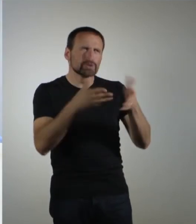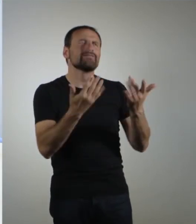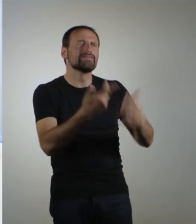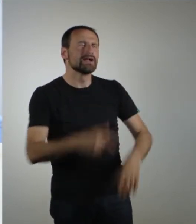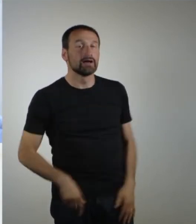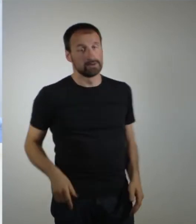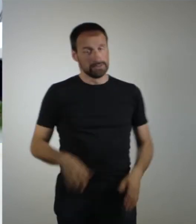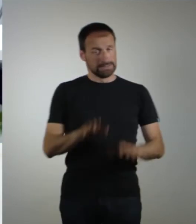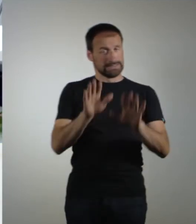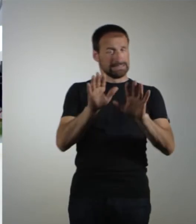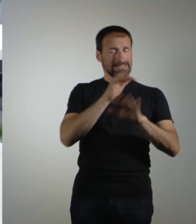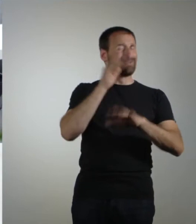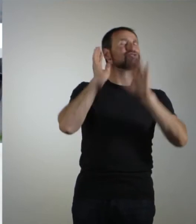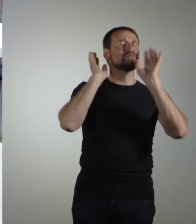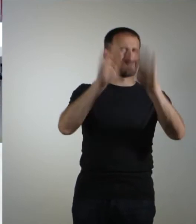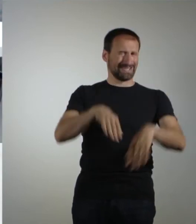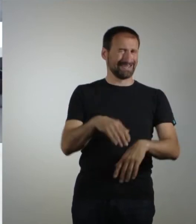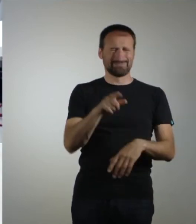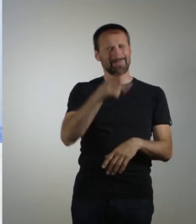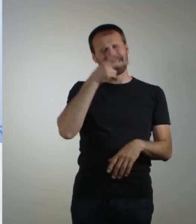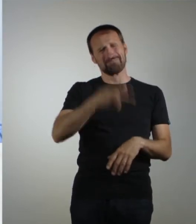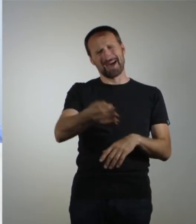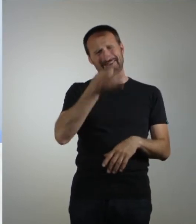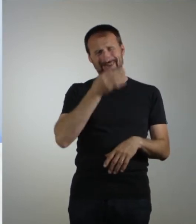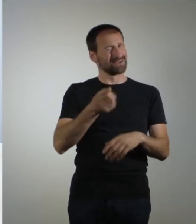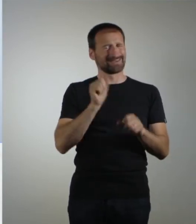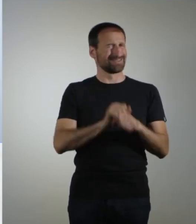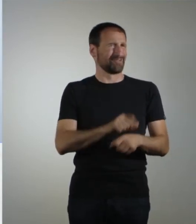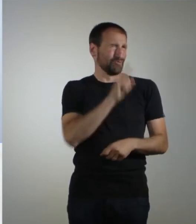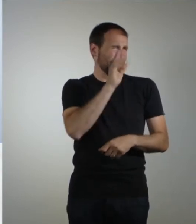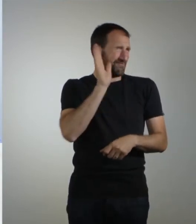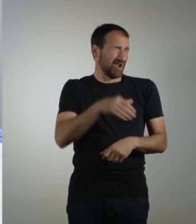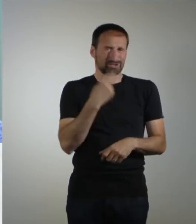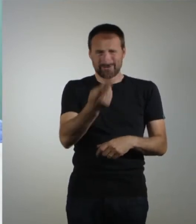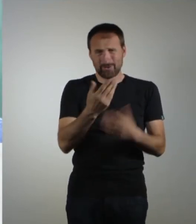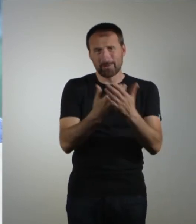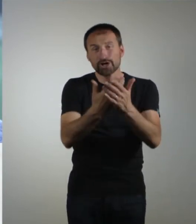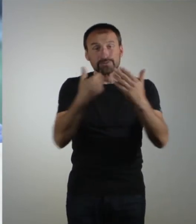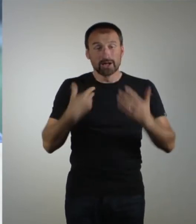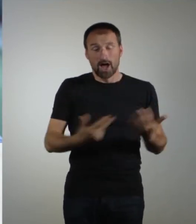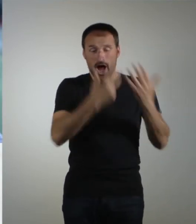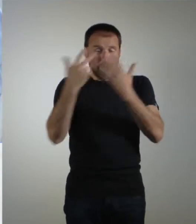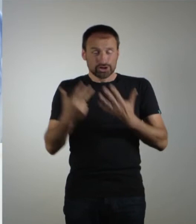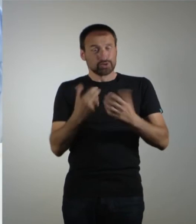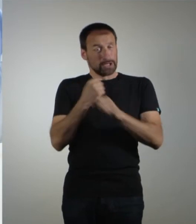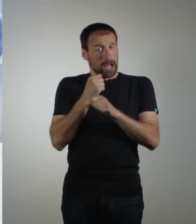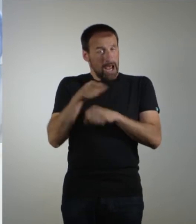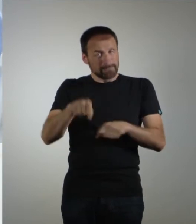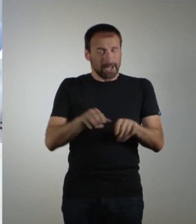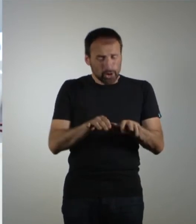kann nur falsch antworten. Wenn ich halt dann auf der Arbeit acht Stunden vor dem PC gesessen habe und gearbeitet habe, dann komme ich halt nach Hause und sitze bestimmt auch nochmal zwei Stunden davor und